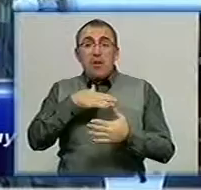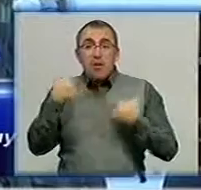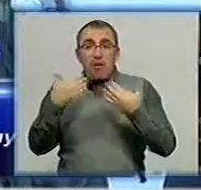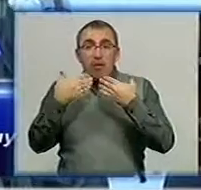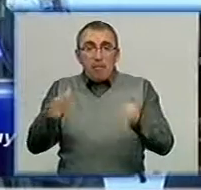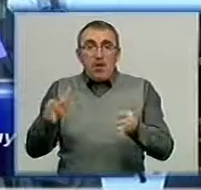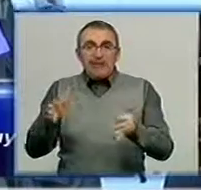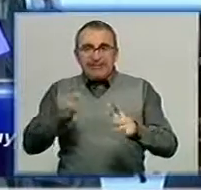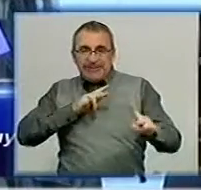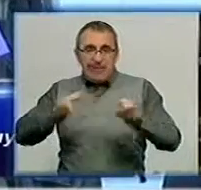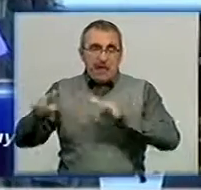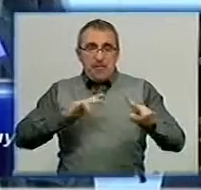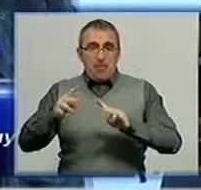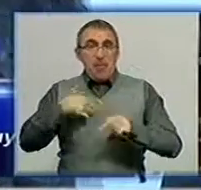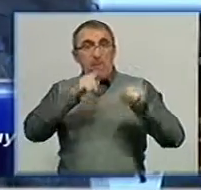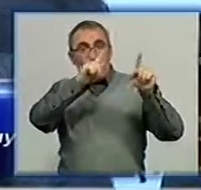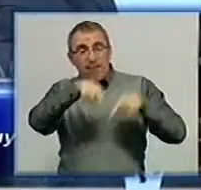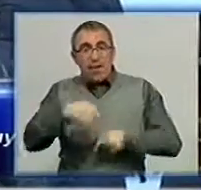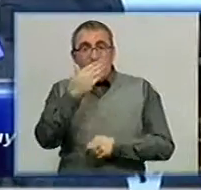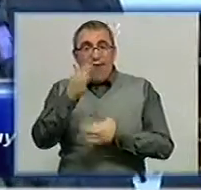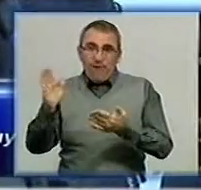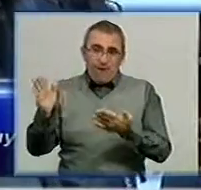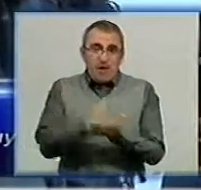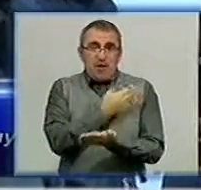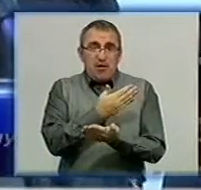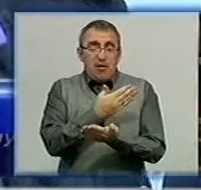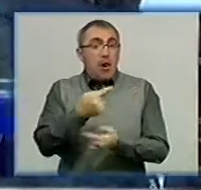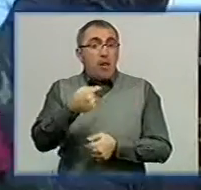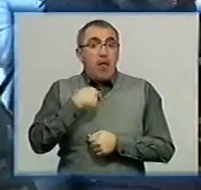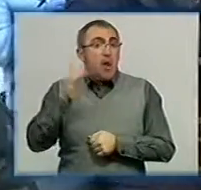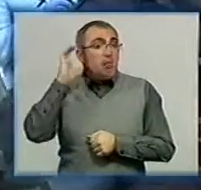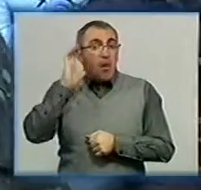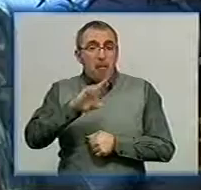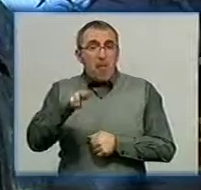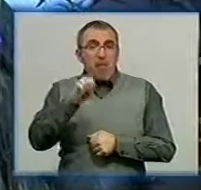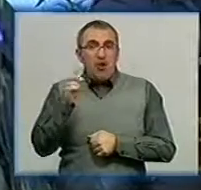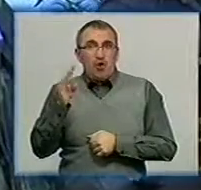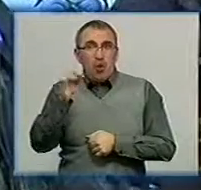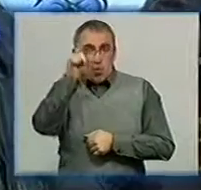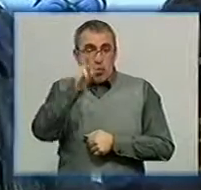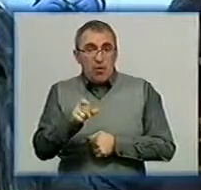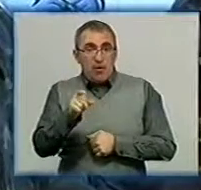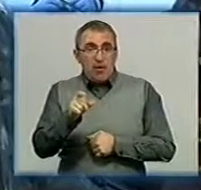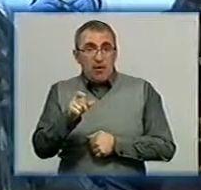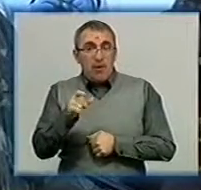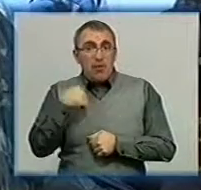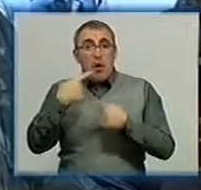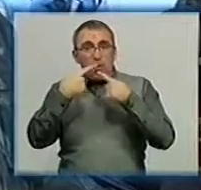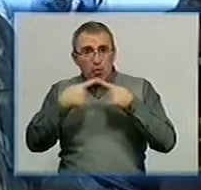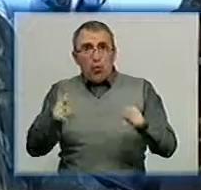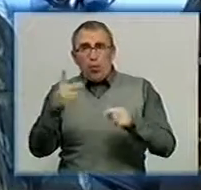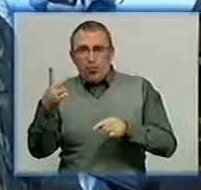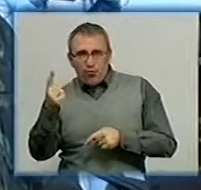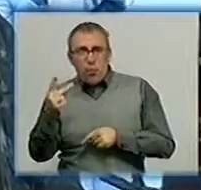сепаратизму. Наша була вимога його відсторонити. Нас не почув пан Панченко. І в нас з'явилась інша вимога, друга.